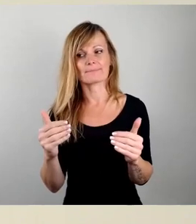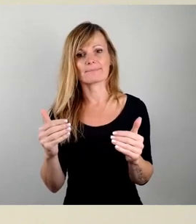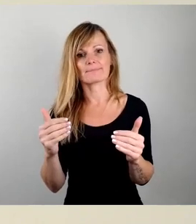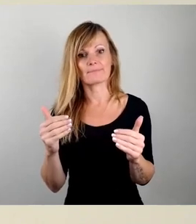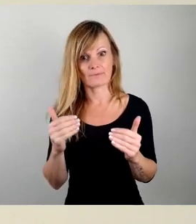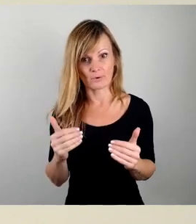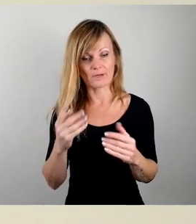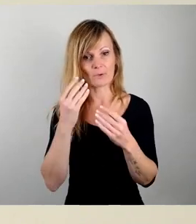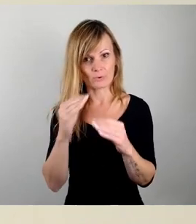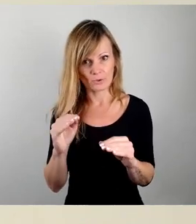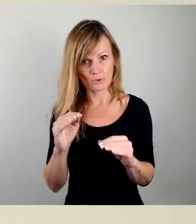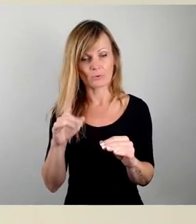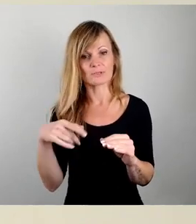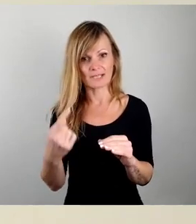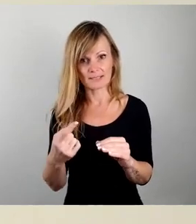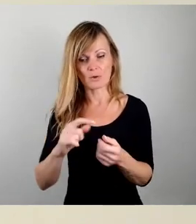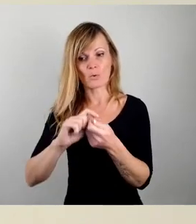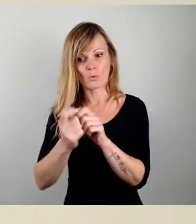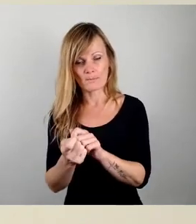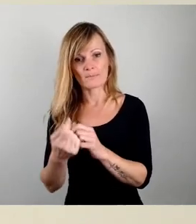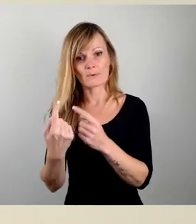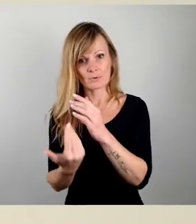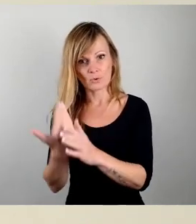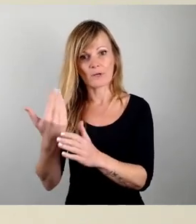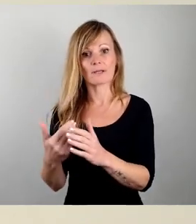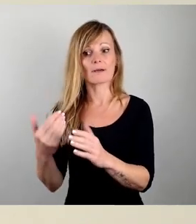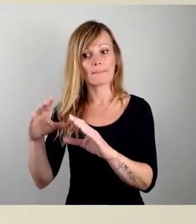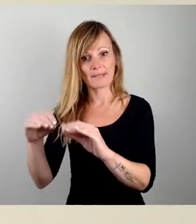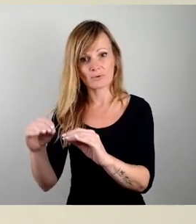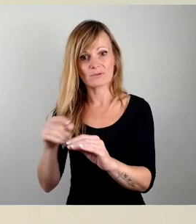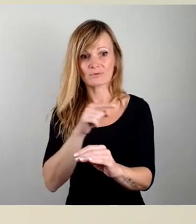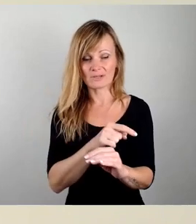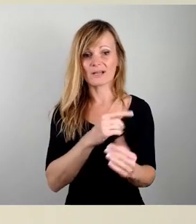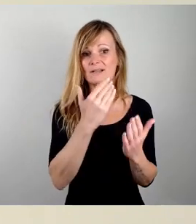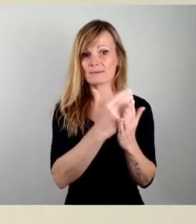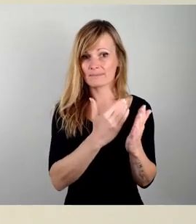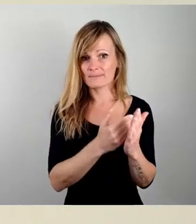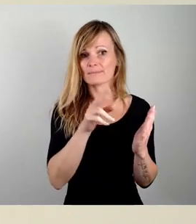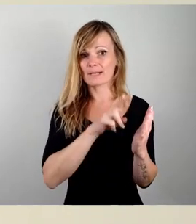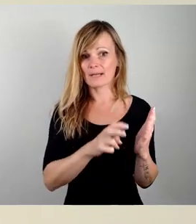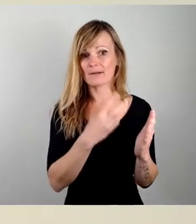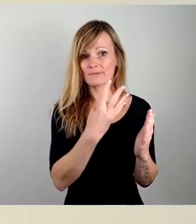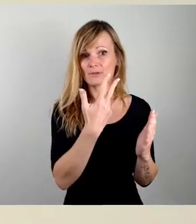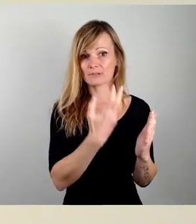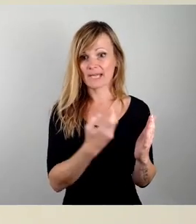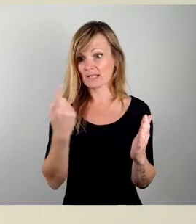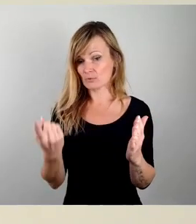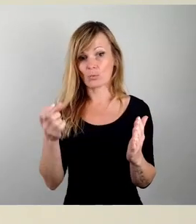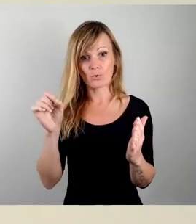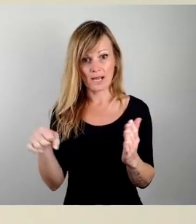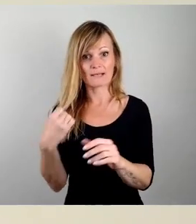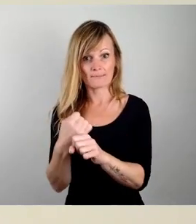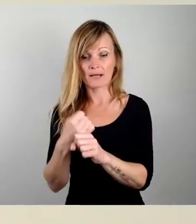umgenutzt wird, wenn wir uns in § 34 befinden, das kann man tun, ist überhaupt kein Problem.